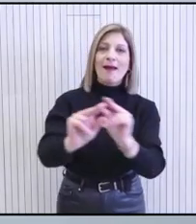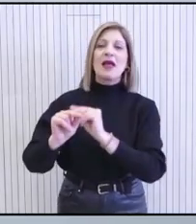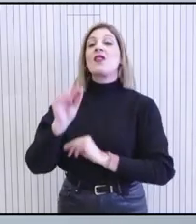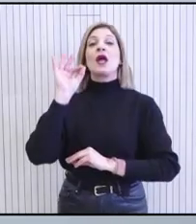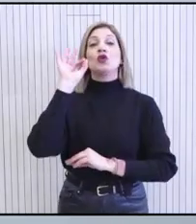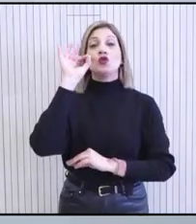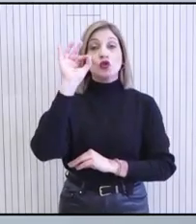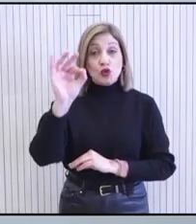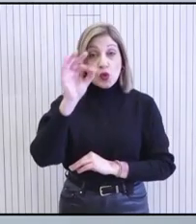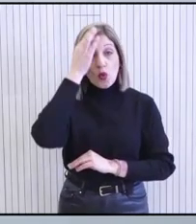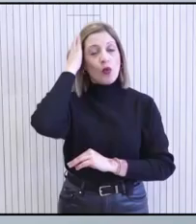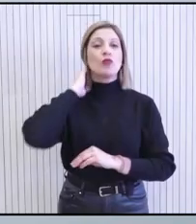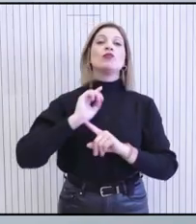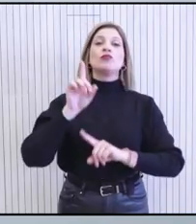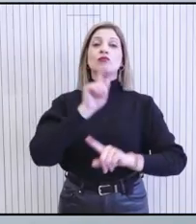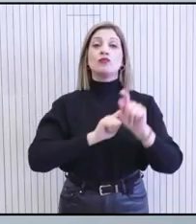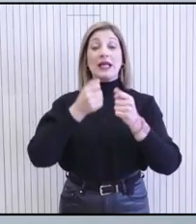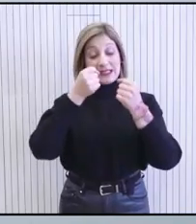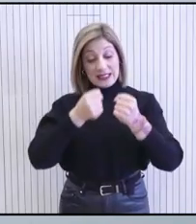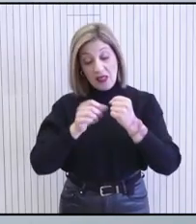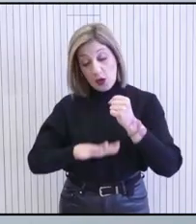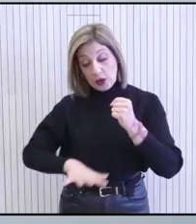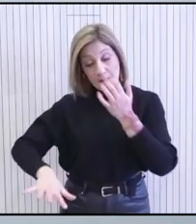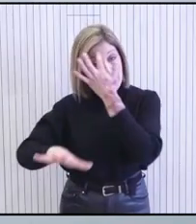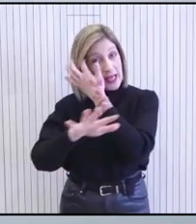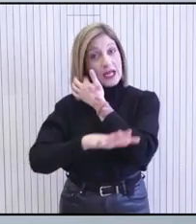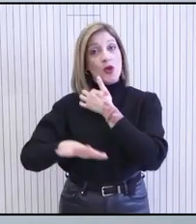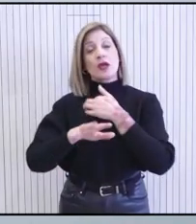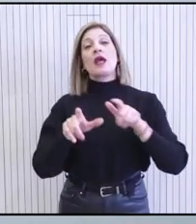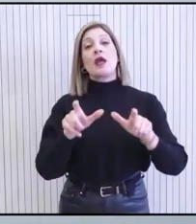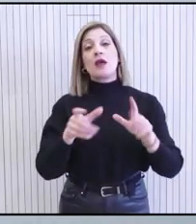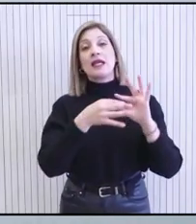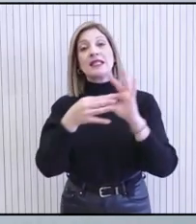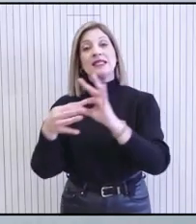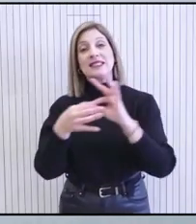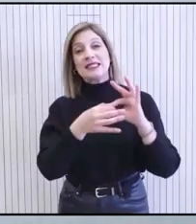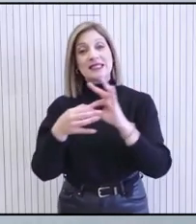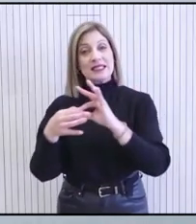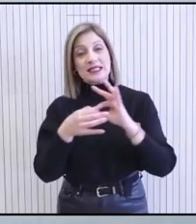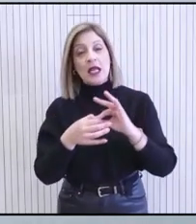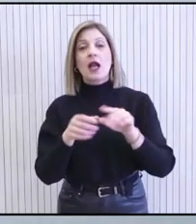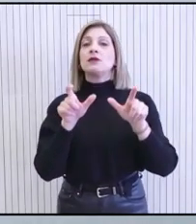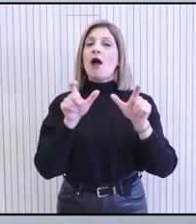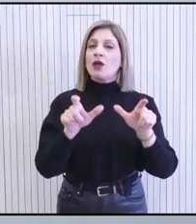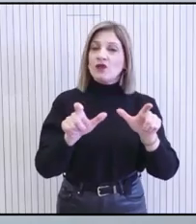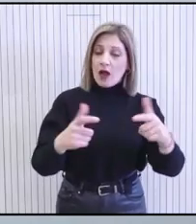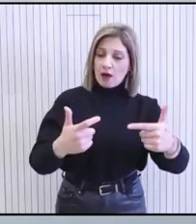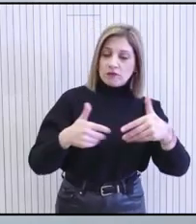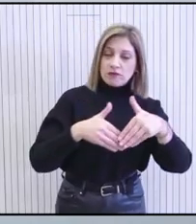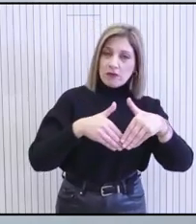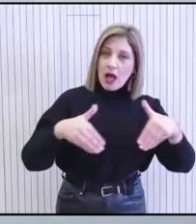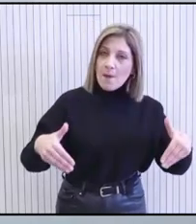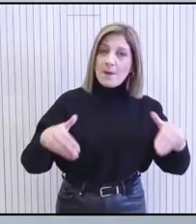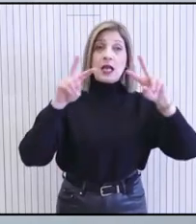στόχο έχουν την δημιουργία σταθερότητας και ευημερίας στην περιοχή, αλλά και στενής συνεργασίας σε θέματα όπως είναι η ασφάλεια, η άμυνα,